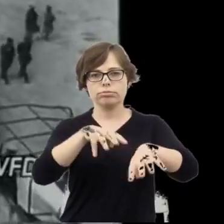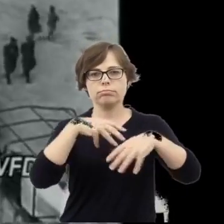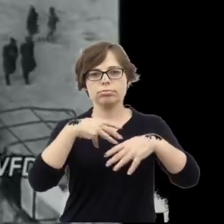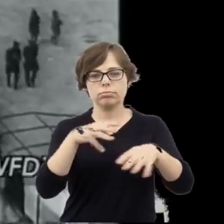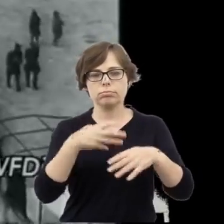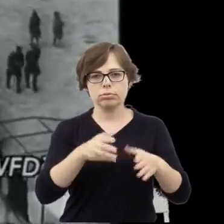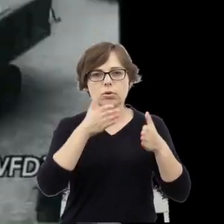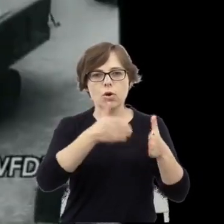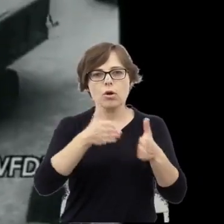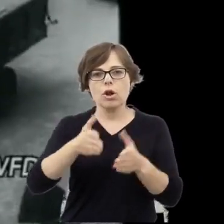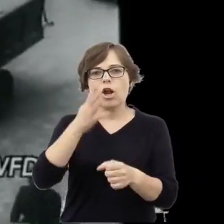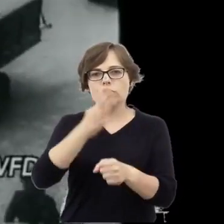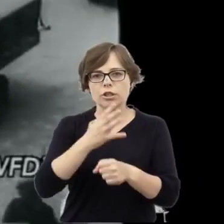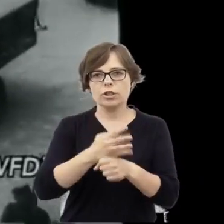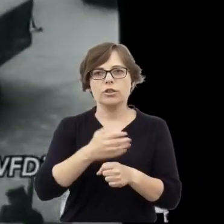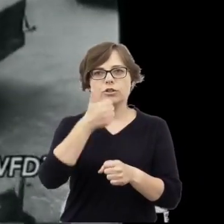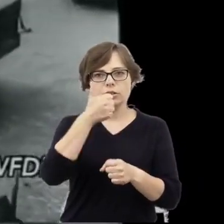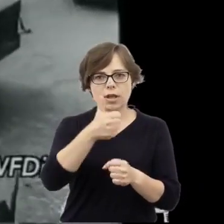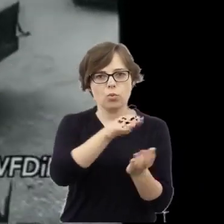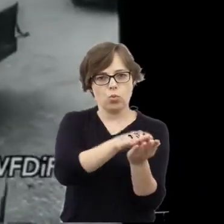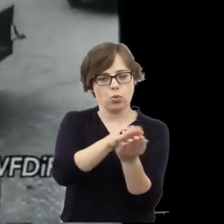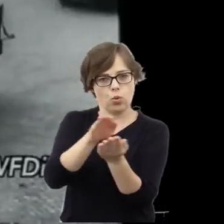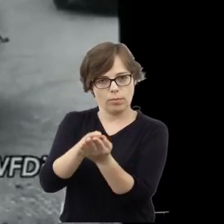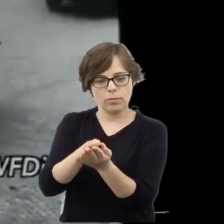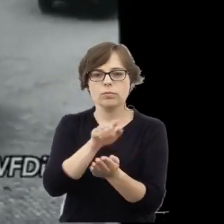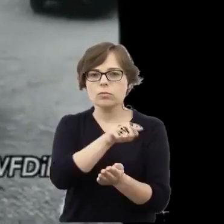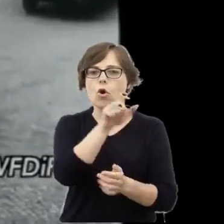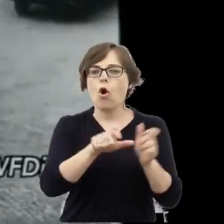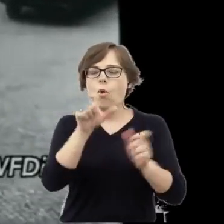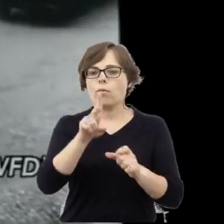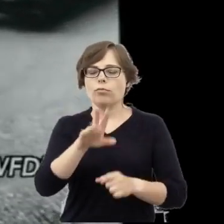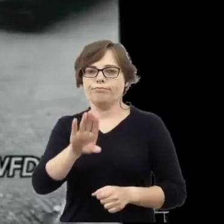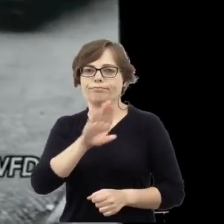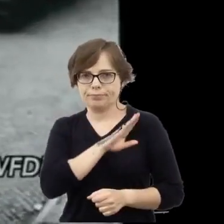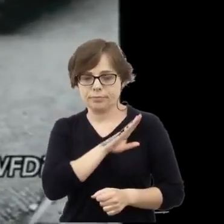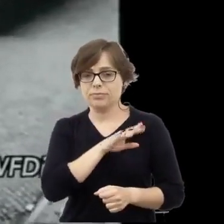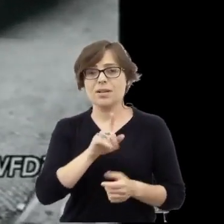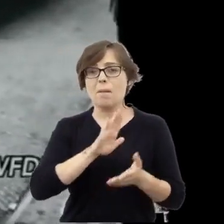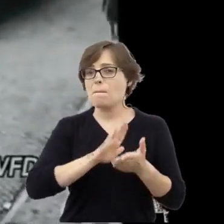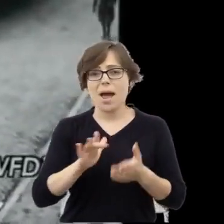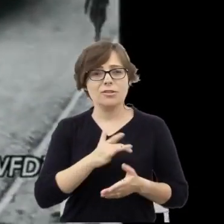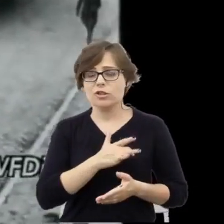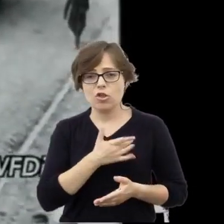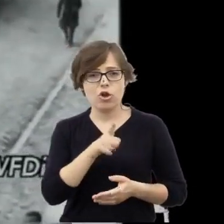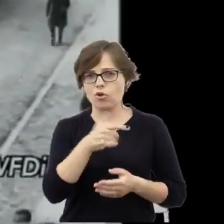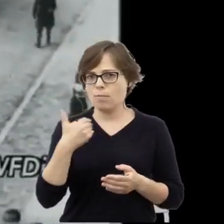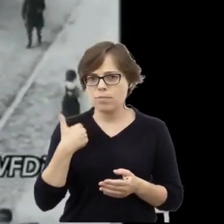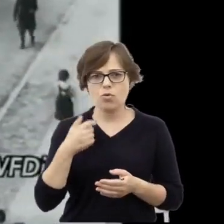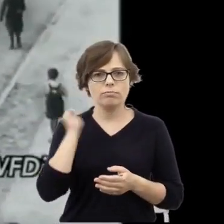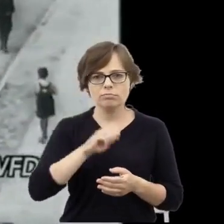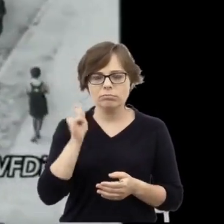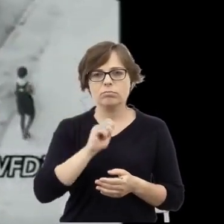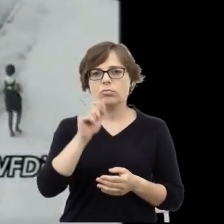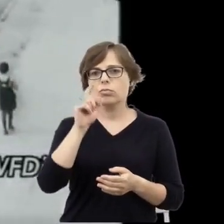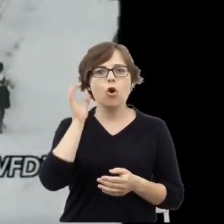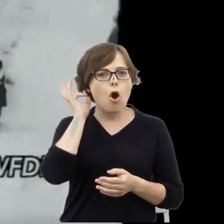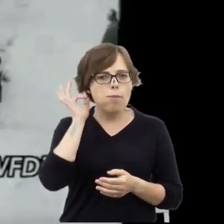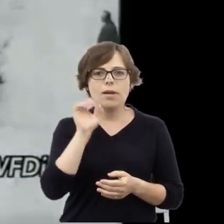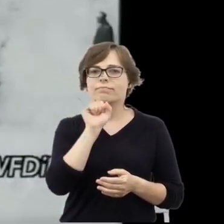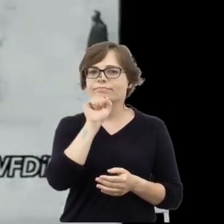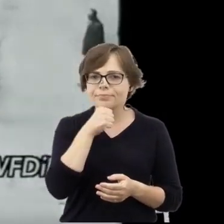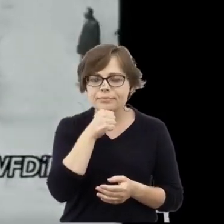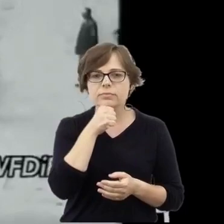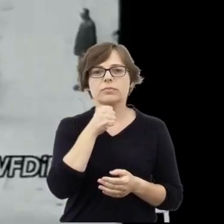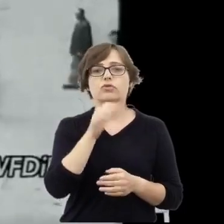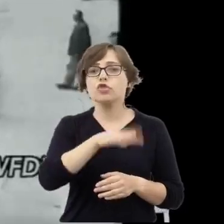trumnami ofiar straszliwego pogromu. Wymordowano bez litości starców, kobiety i dzieci dlatego jedynie, że byli